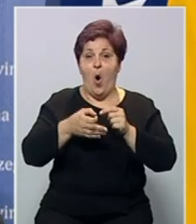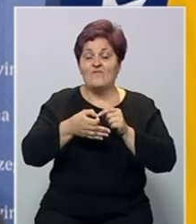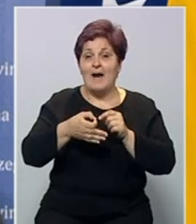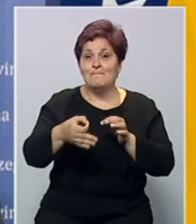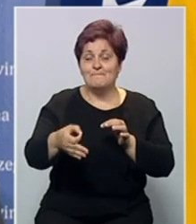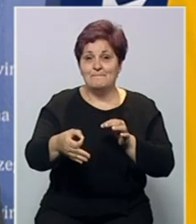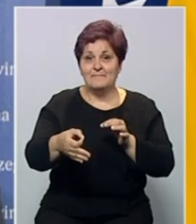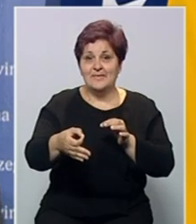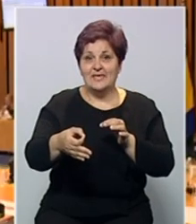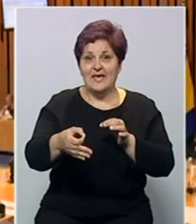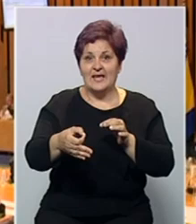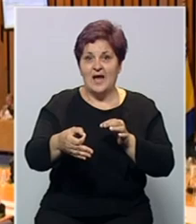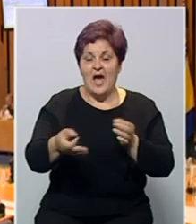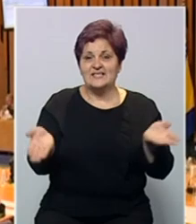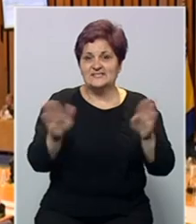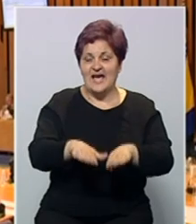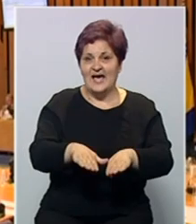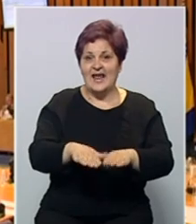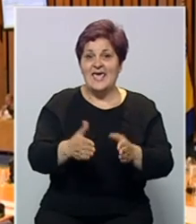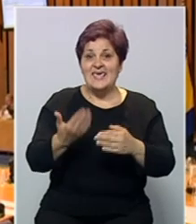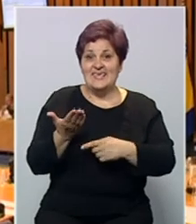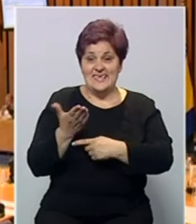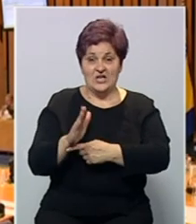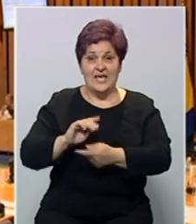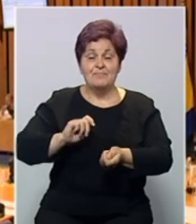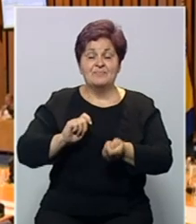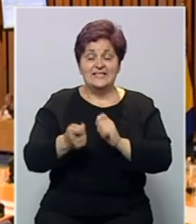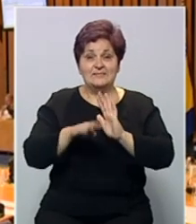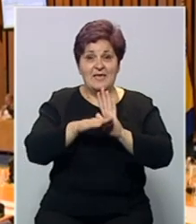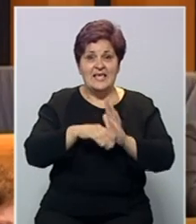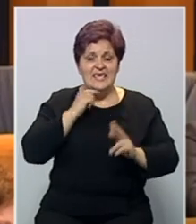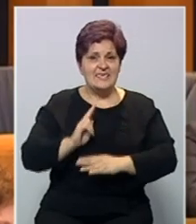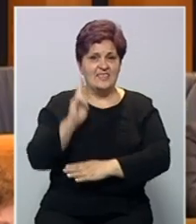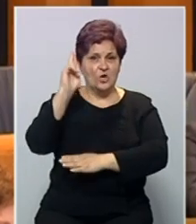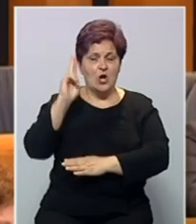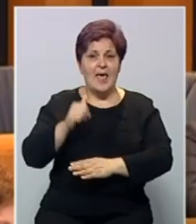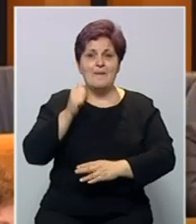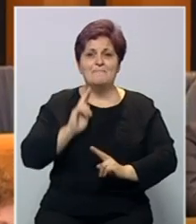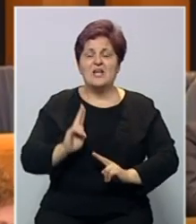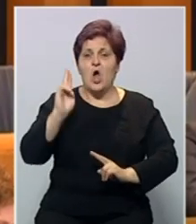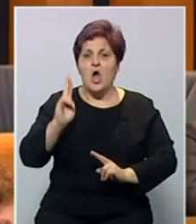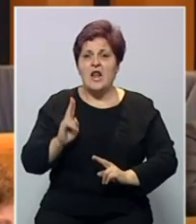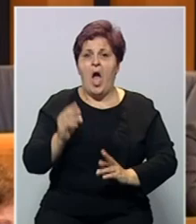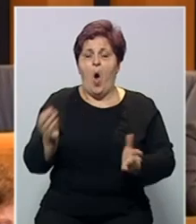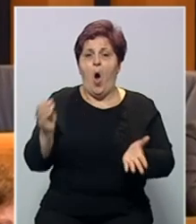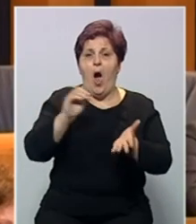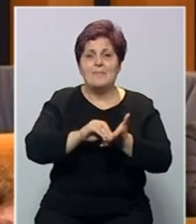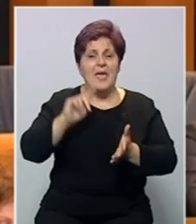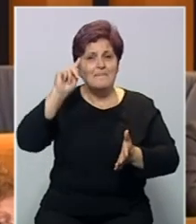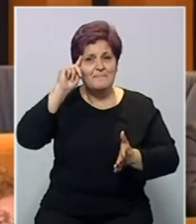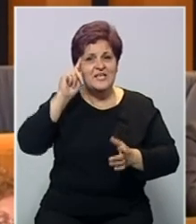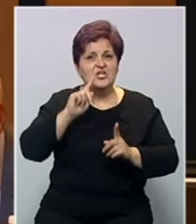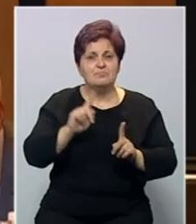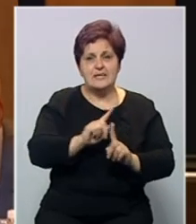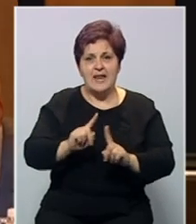sahrani. Iako su delegati izmjene zakona donijeli jednoglasno, prilikom glasanja o Amandmanu mišljenja su bila